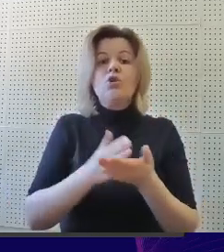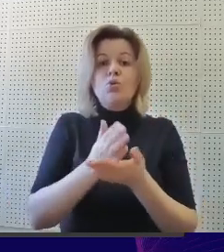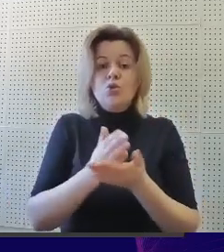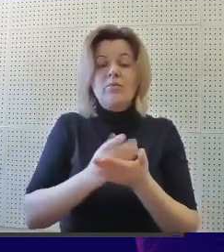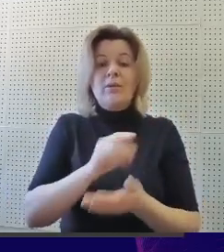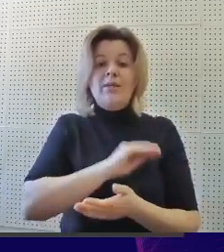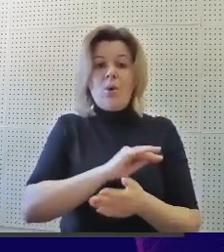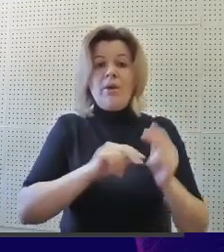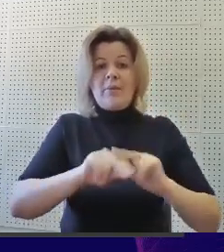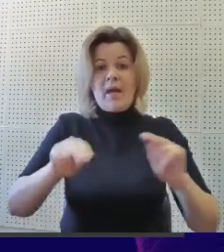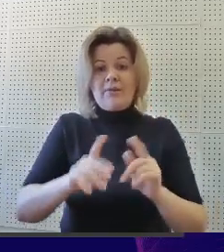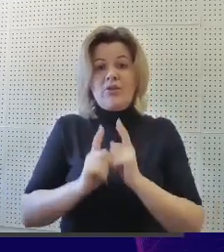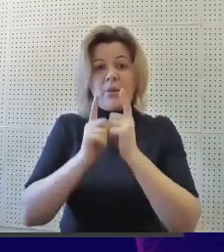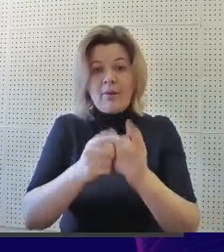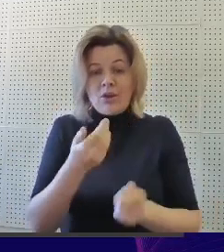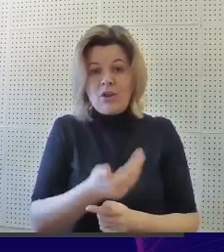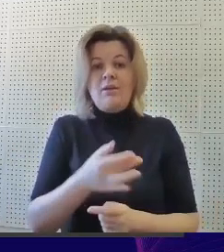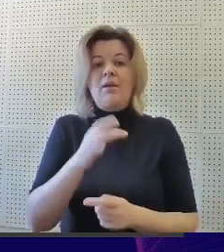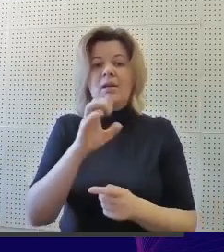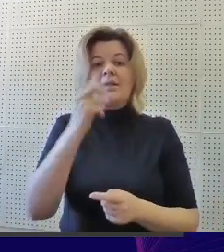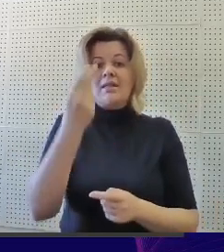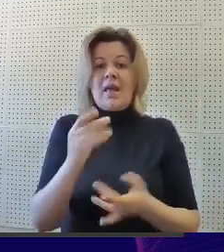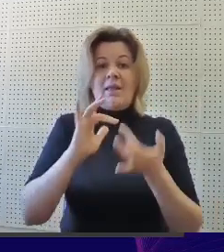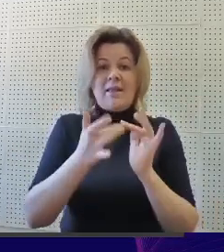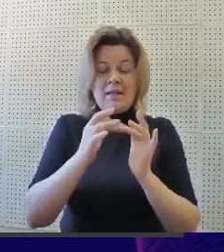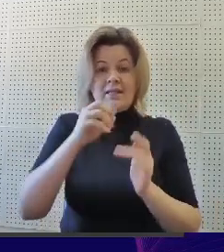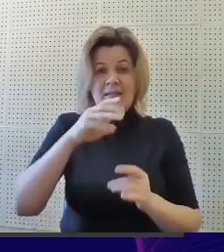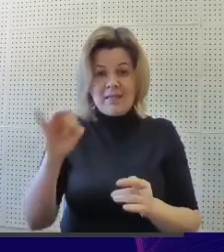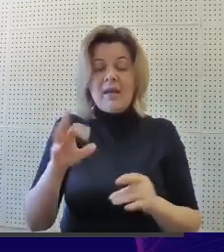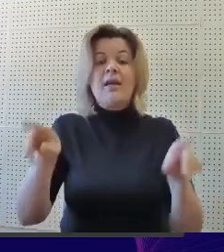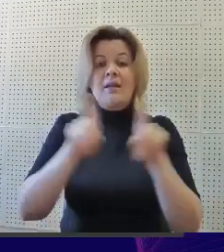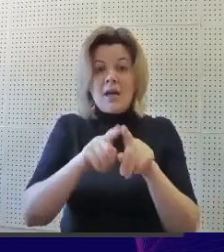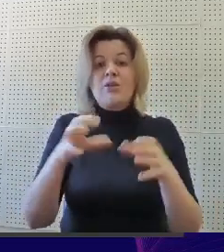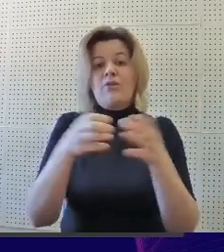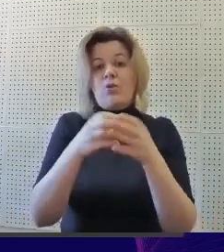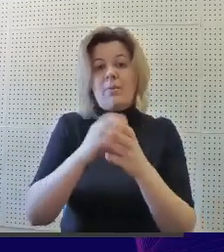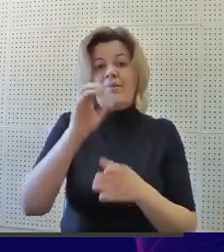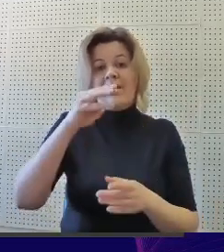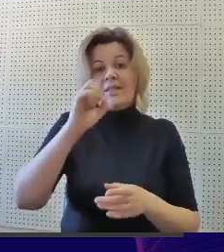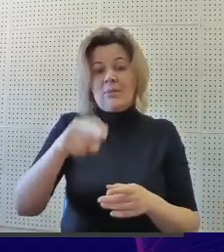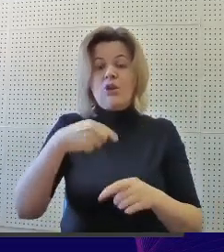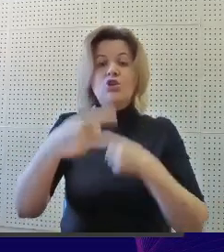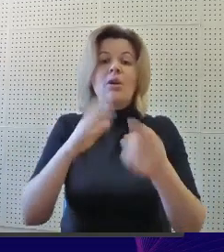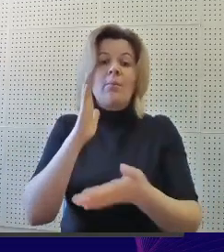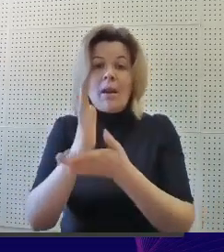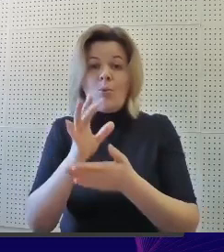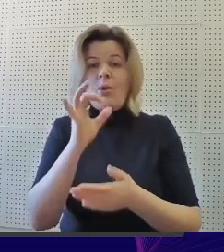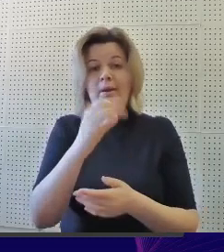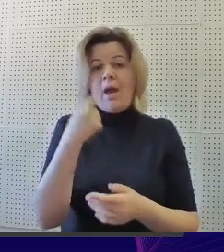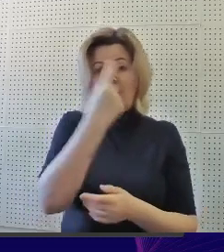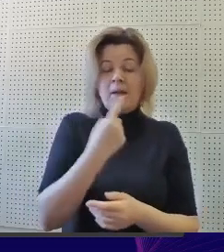психолого-педагогического сопровождения, социальные интернет-сети, а также в группе WhatsApp через прямое и